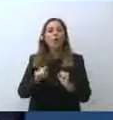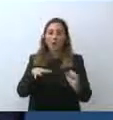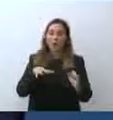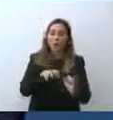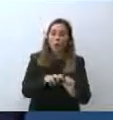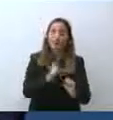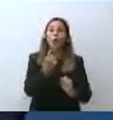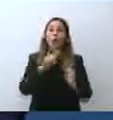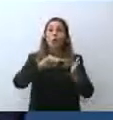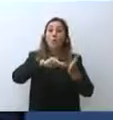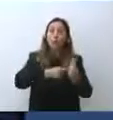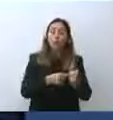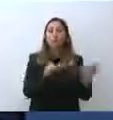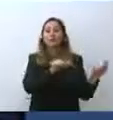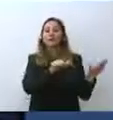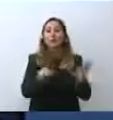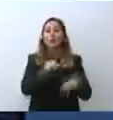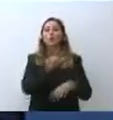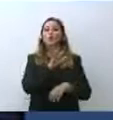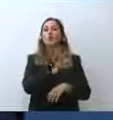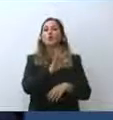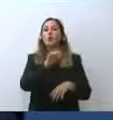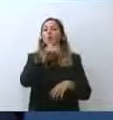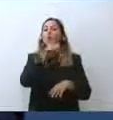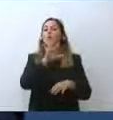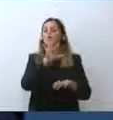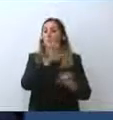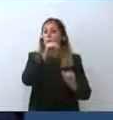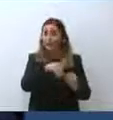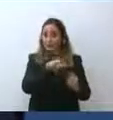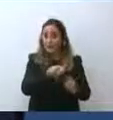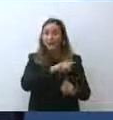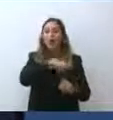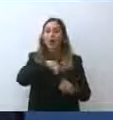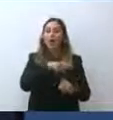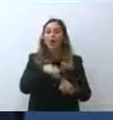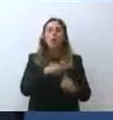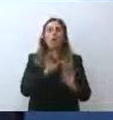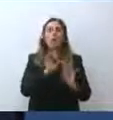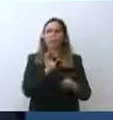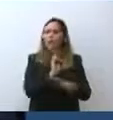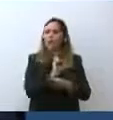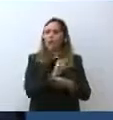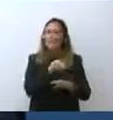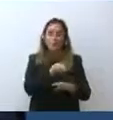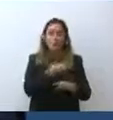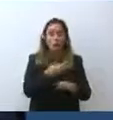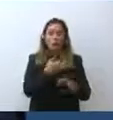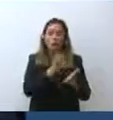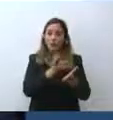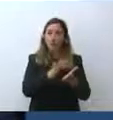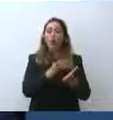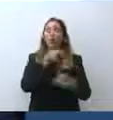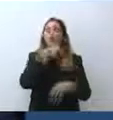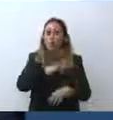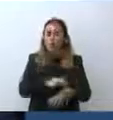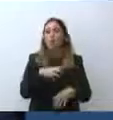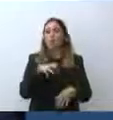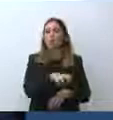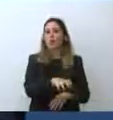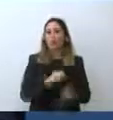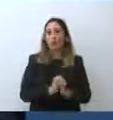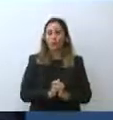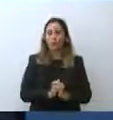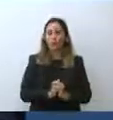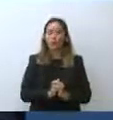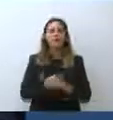milione e 650.000 ore di lezione di scuole, soprattutto in attività di